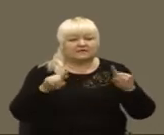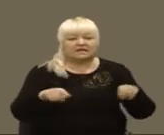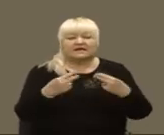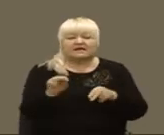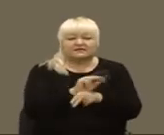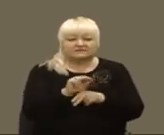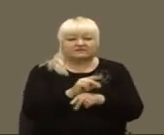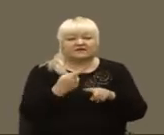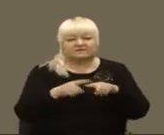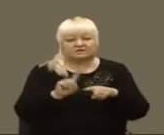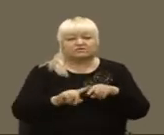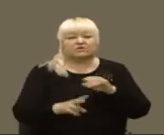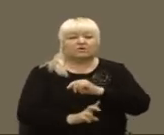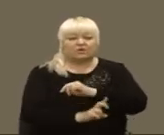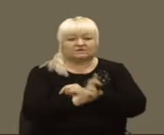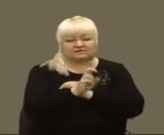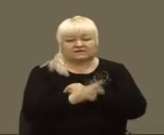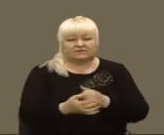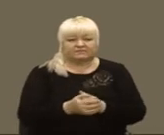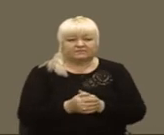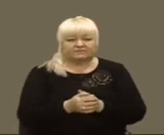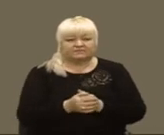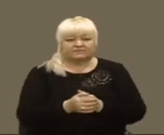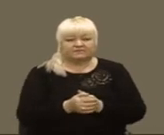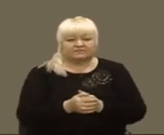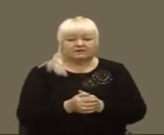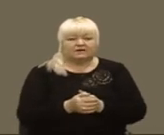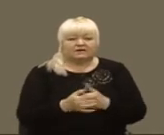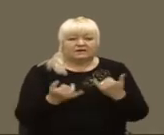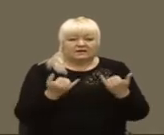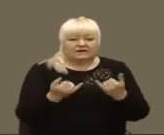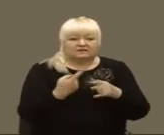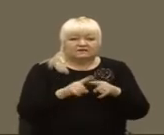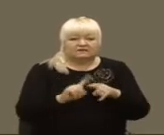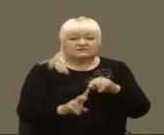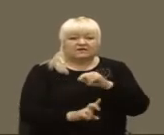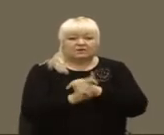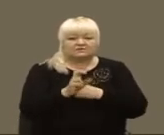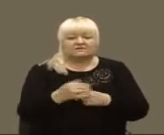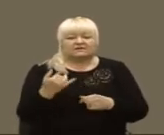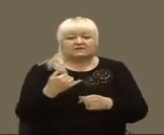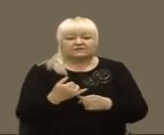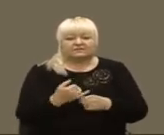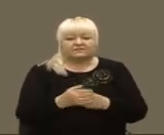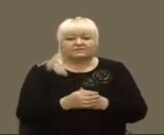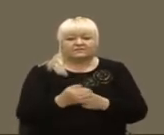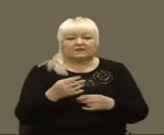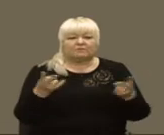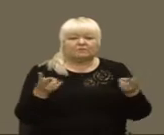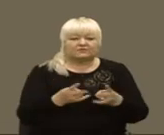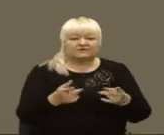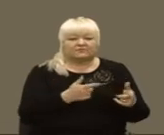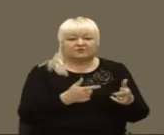реставрації цього костелу. От, зараз на цей костел в нас, потрібно